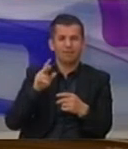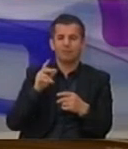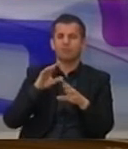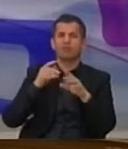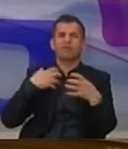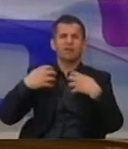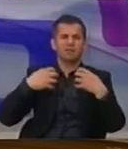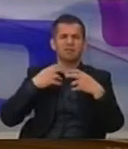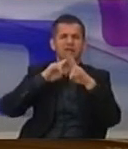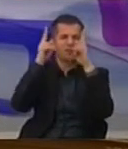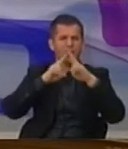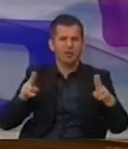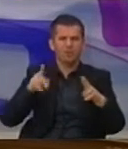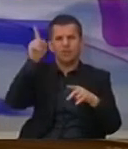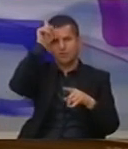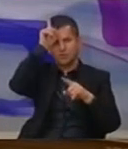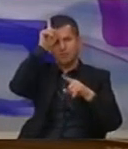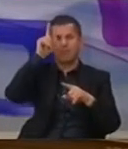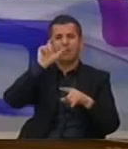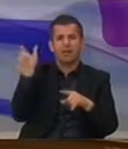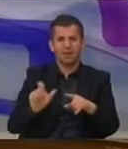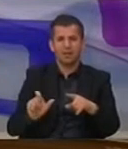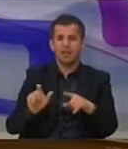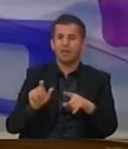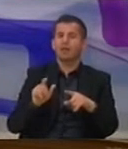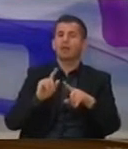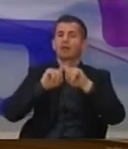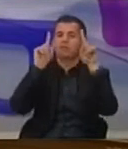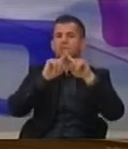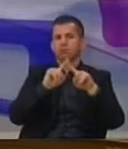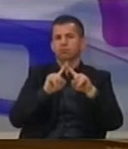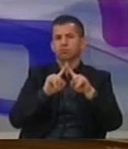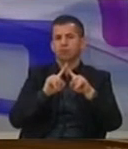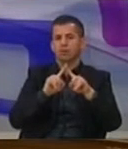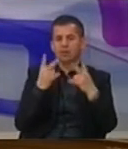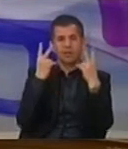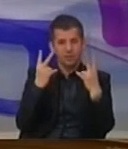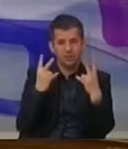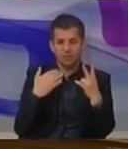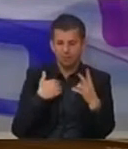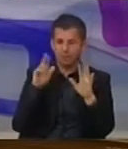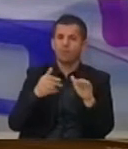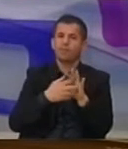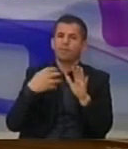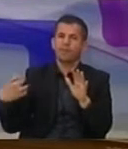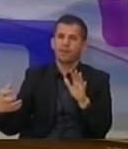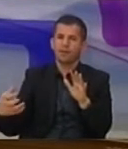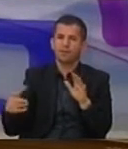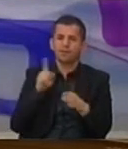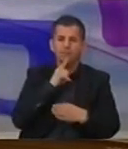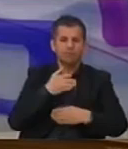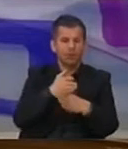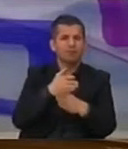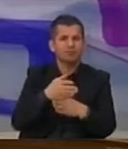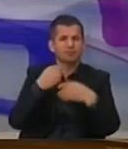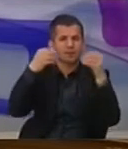Festivali Filit në Berlin, Panajiri i Librit në Frankfurt dhe shumë në gjarë e të rëndësishme. Ne do të vjojmë të rrisim bështetin për prezentimin e